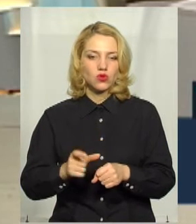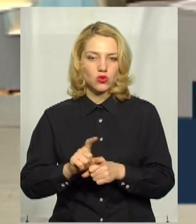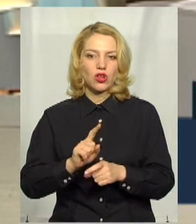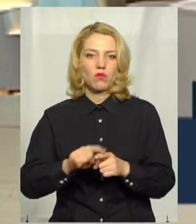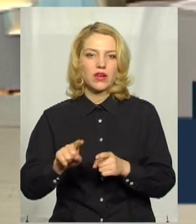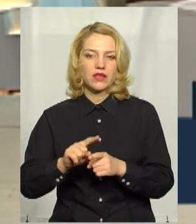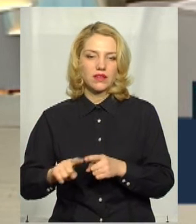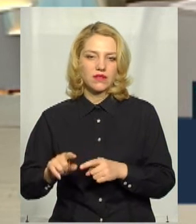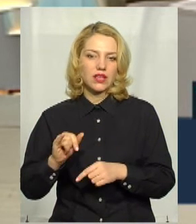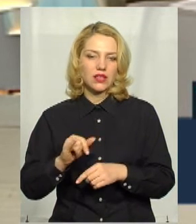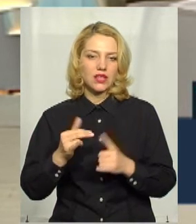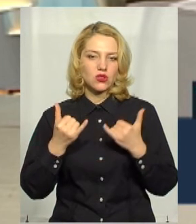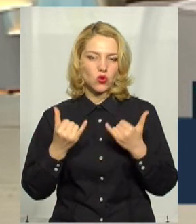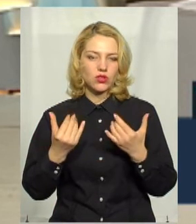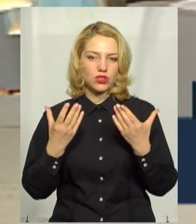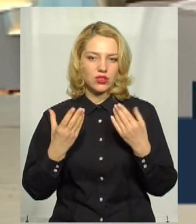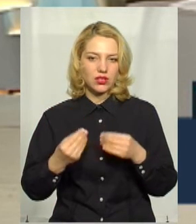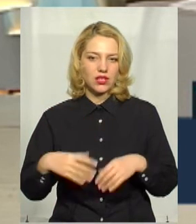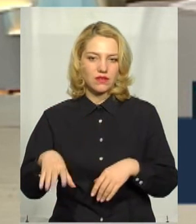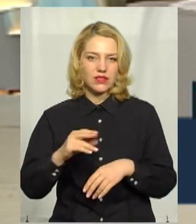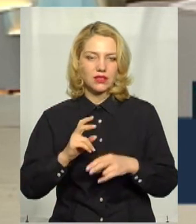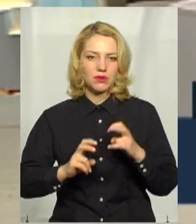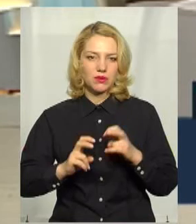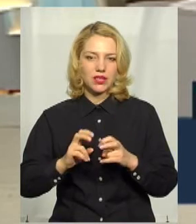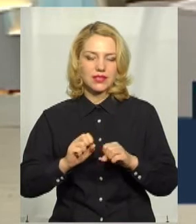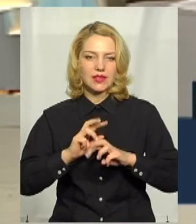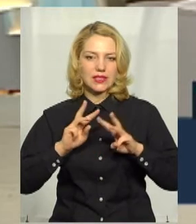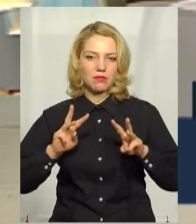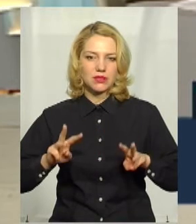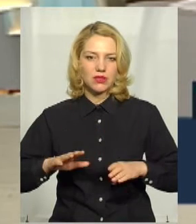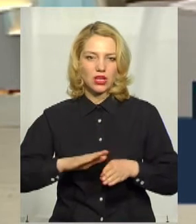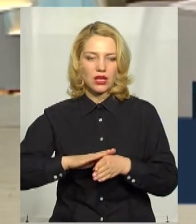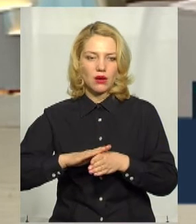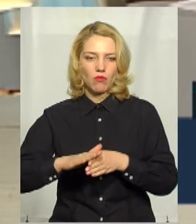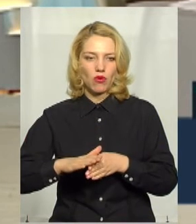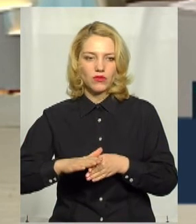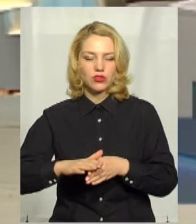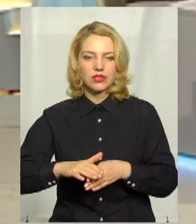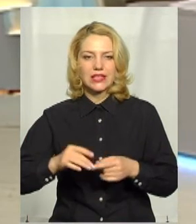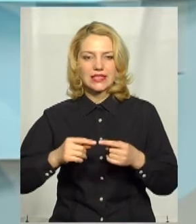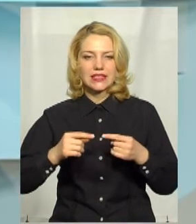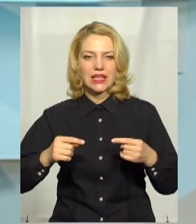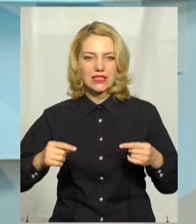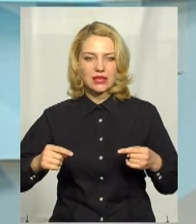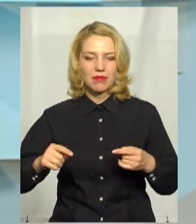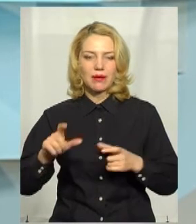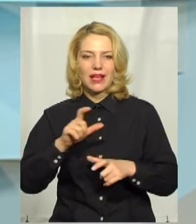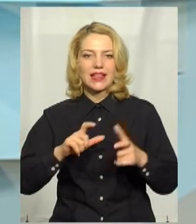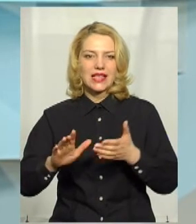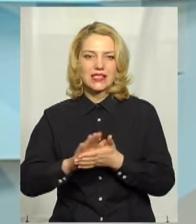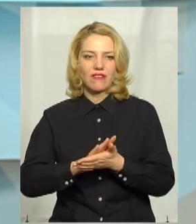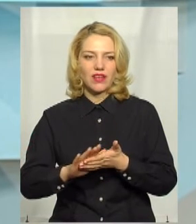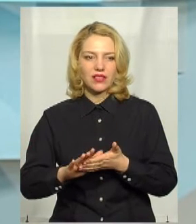оперативна. На сьогоднішній день всі підприємства забезпечені повністю засобами дезінфекції.